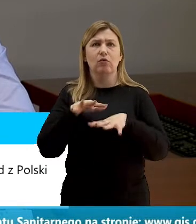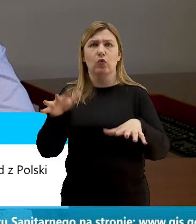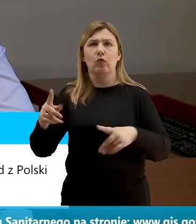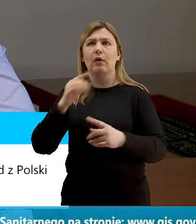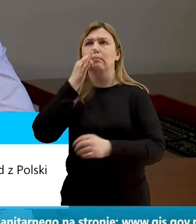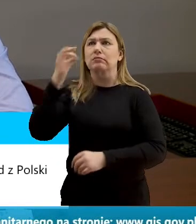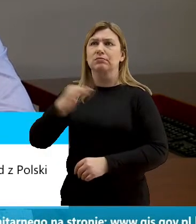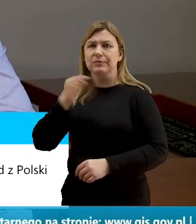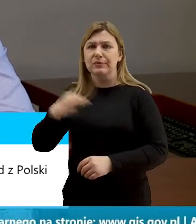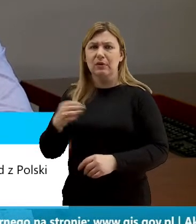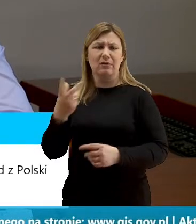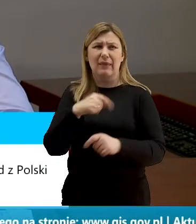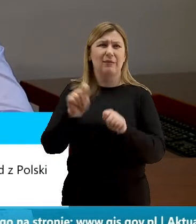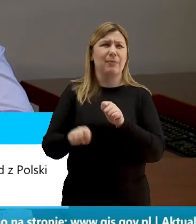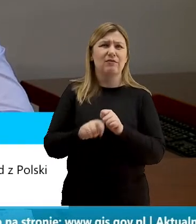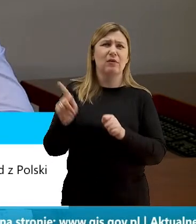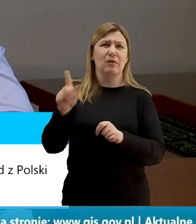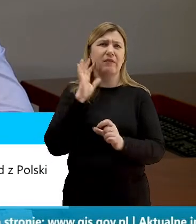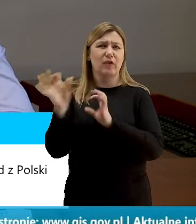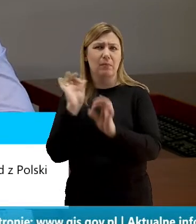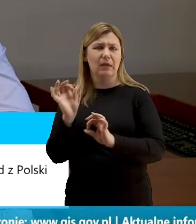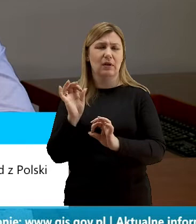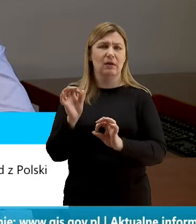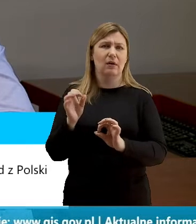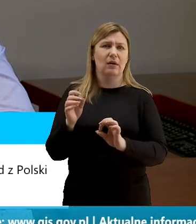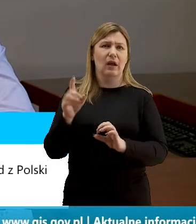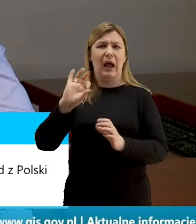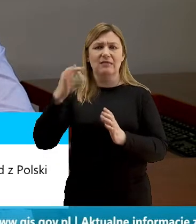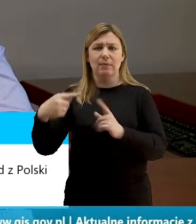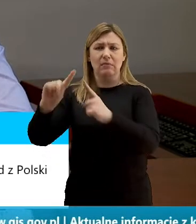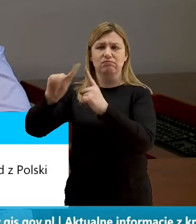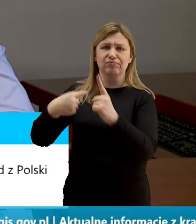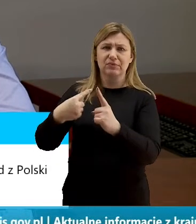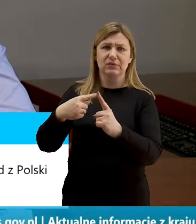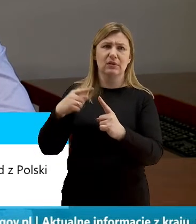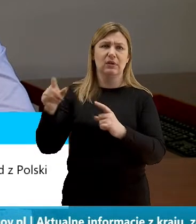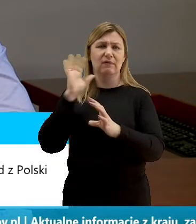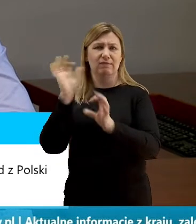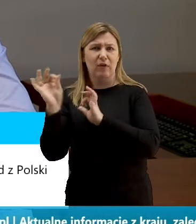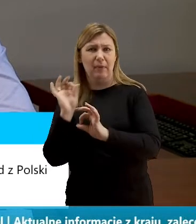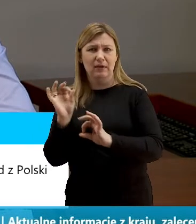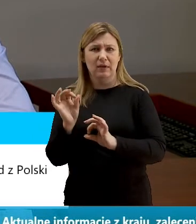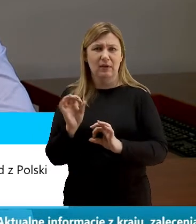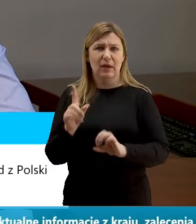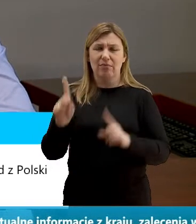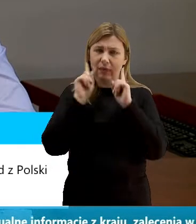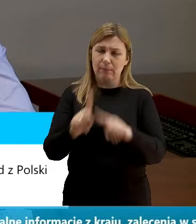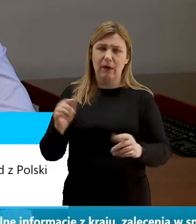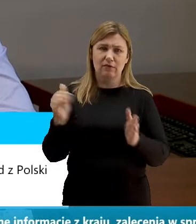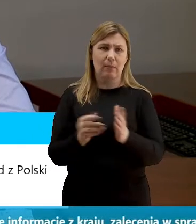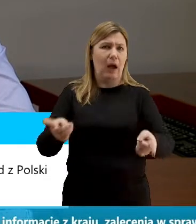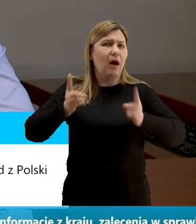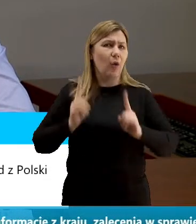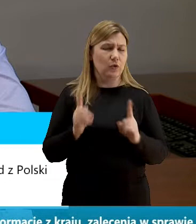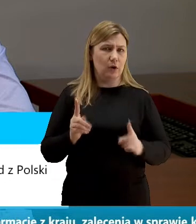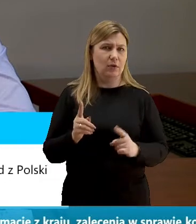typu niesprawdzonych informacji którzy mi wysyłają smsy z tymi informacjami naprawdę trzeba być tu bardzo ostrożnym polegać na